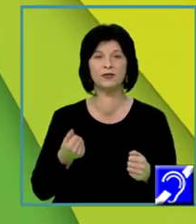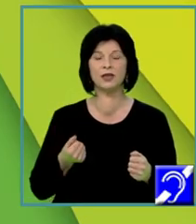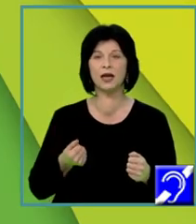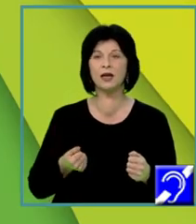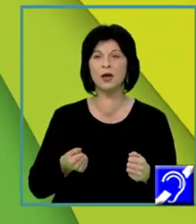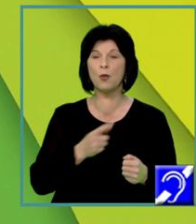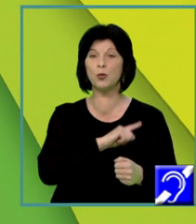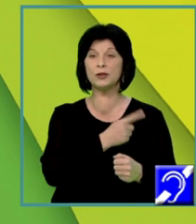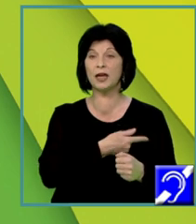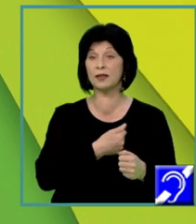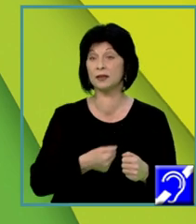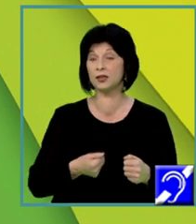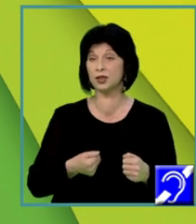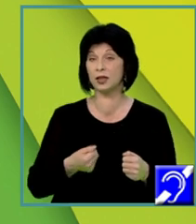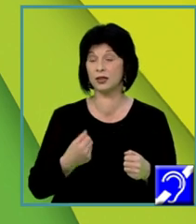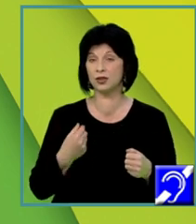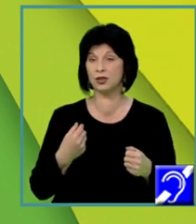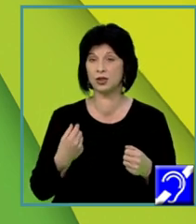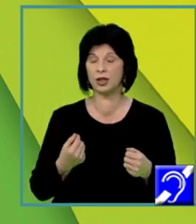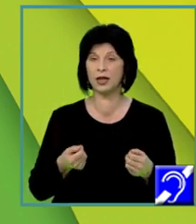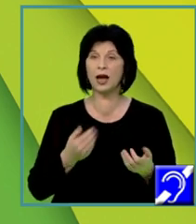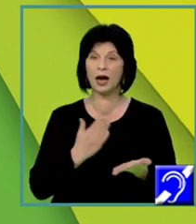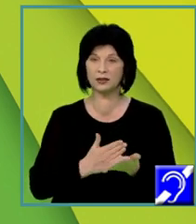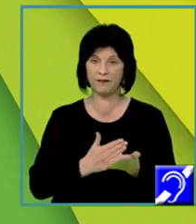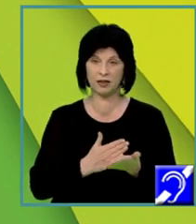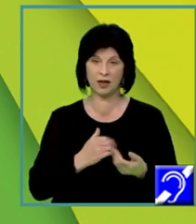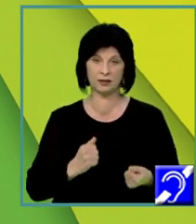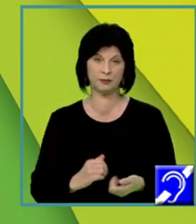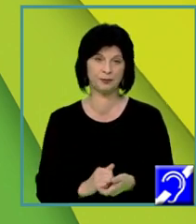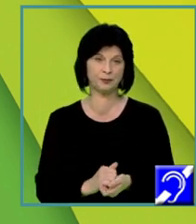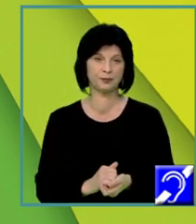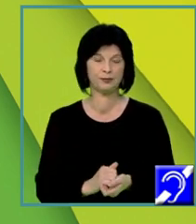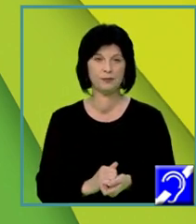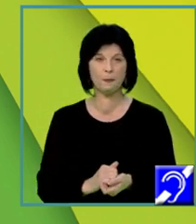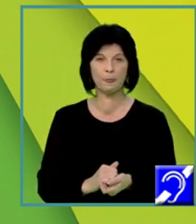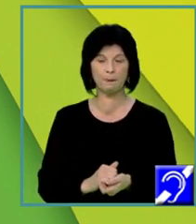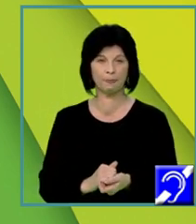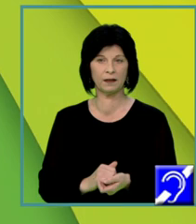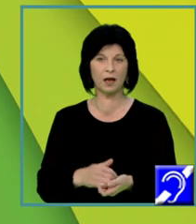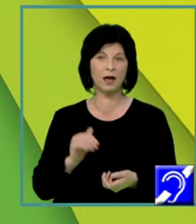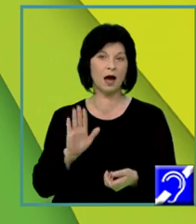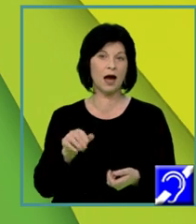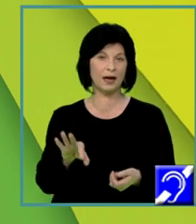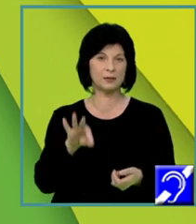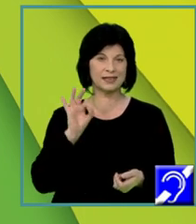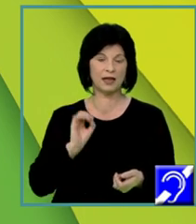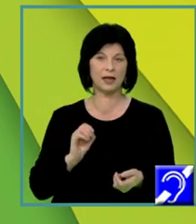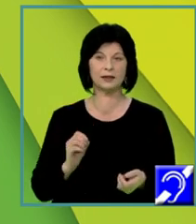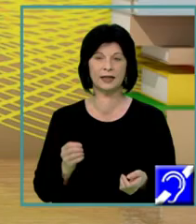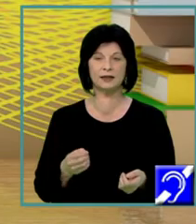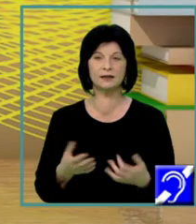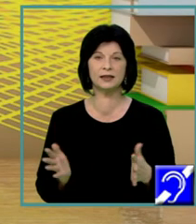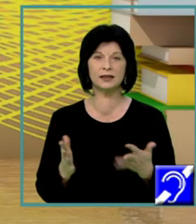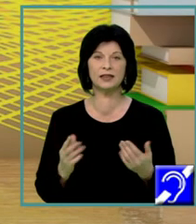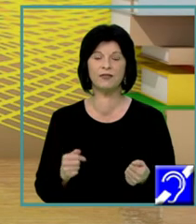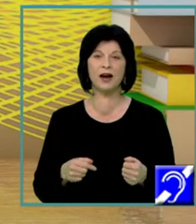pe care le utilizați sau le utilizăm în realizarea argumentării. Am selectat câteva, o să vedeți că pe